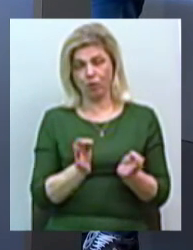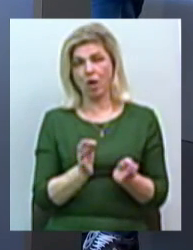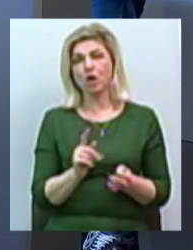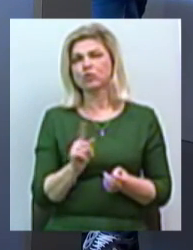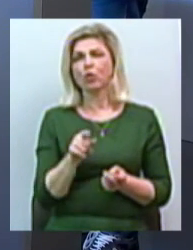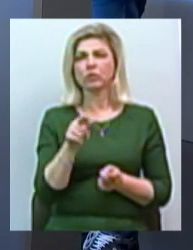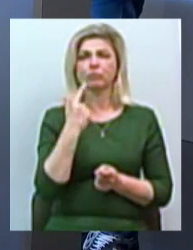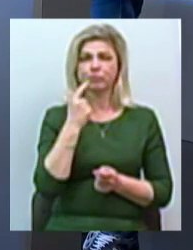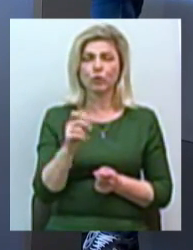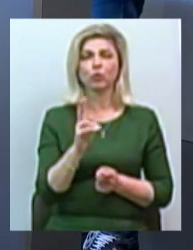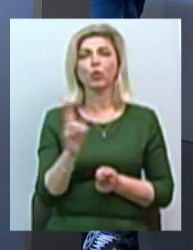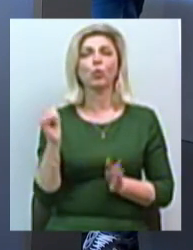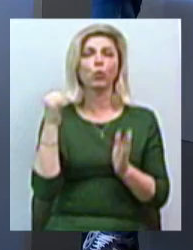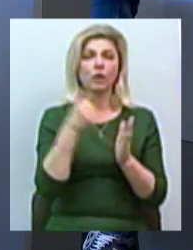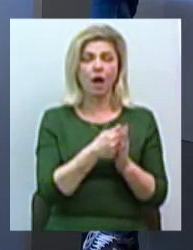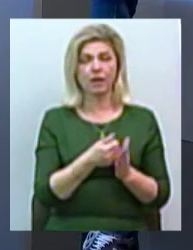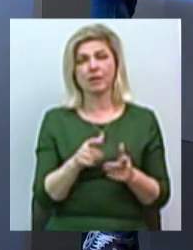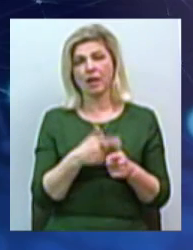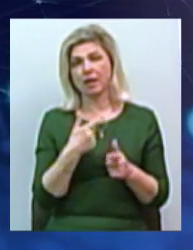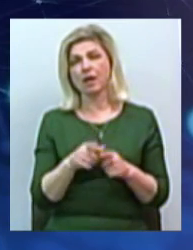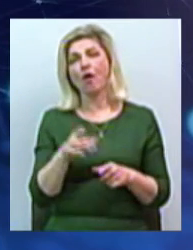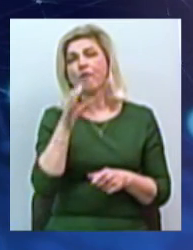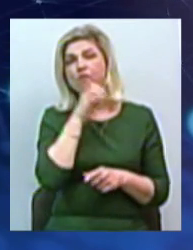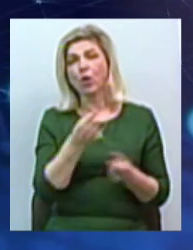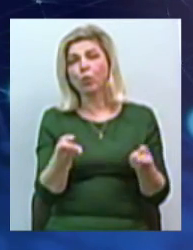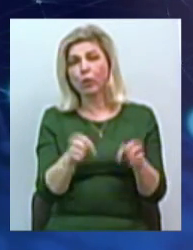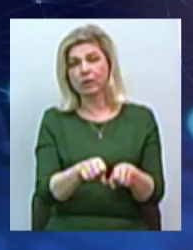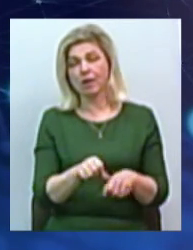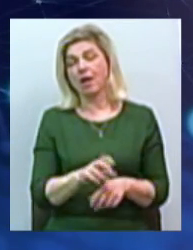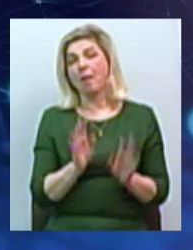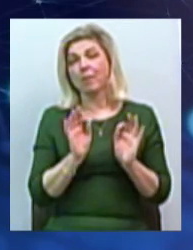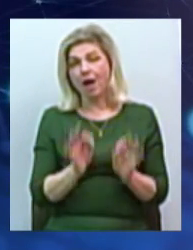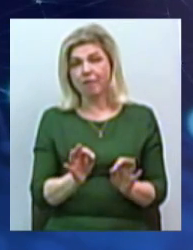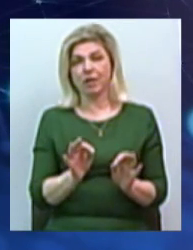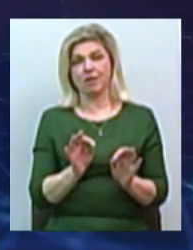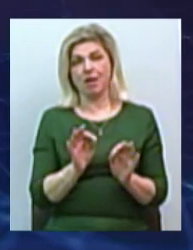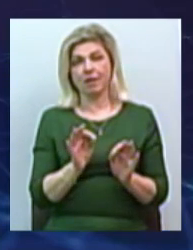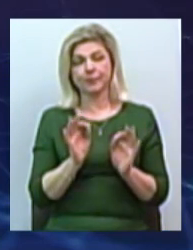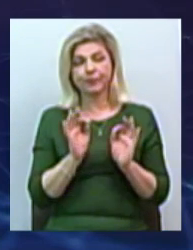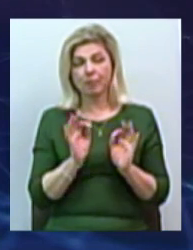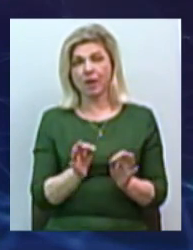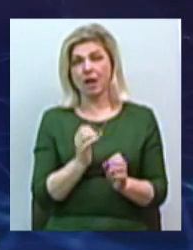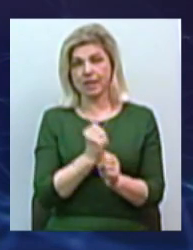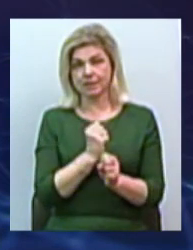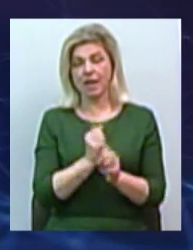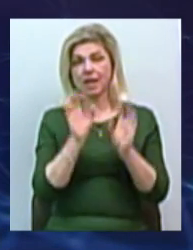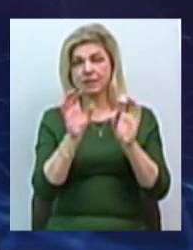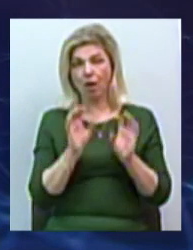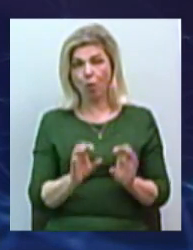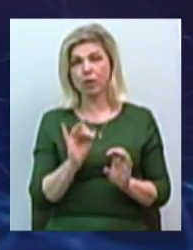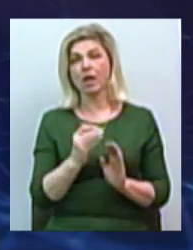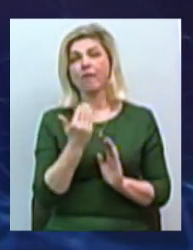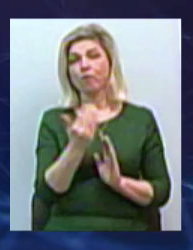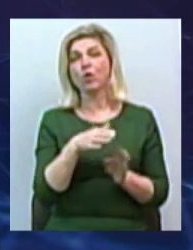нахамять, що їх хто-то ударить, що їх хто-то обворює. Поэтому правильно поставленний закон і його соблюдення,